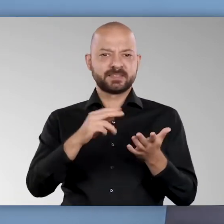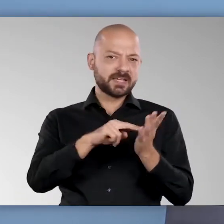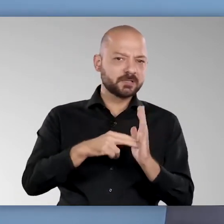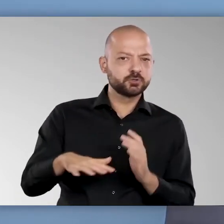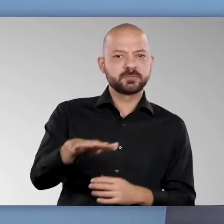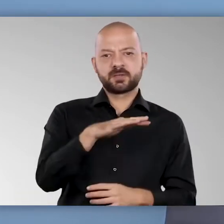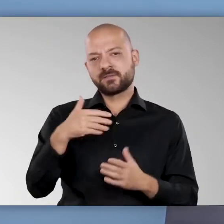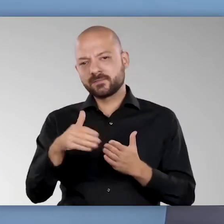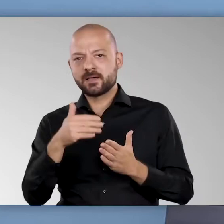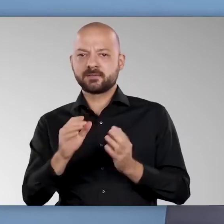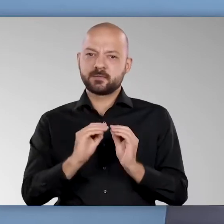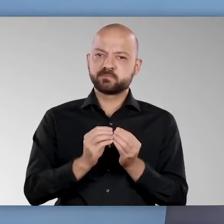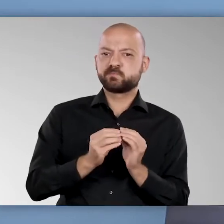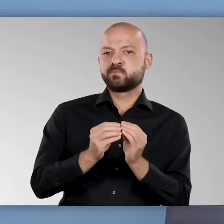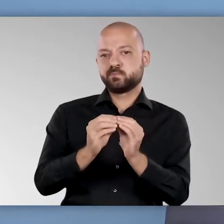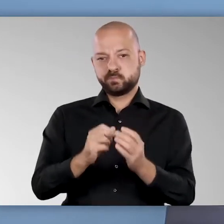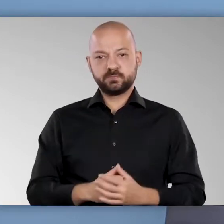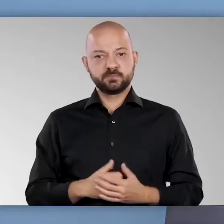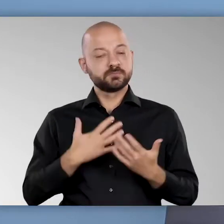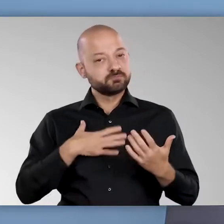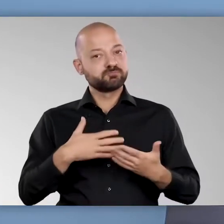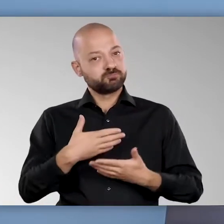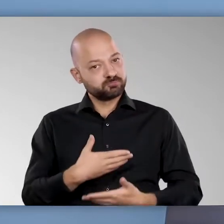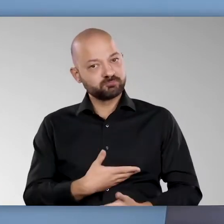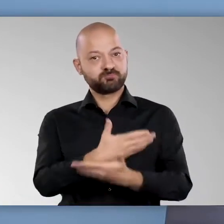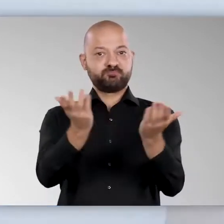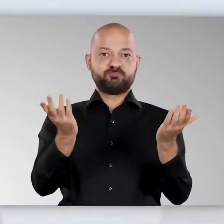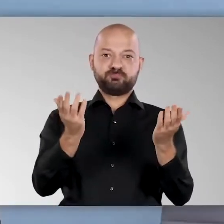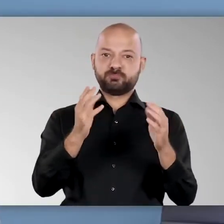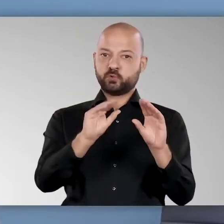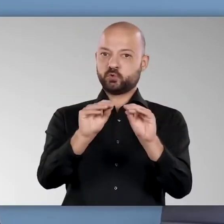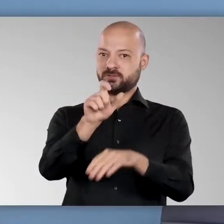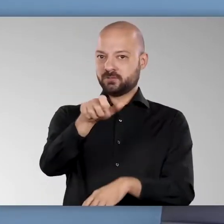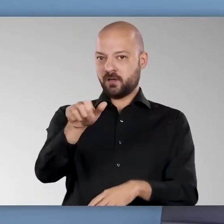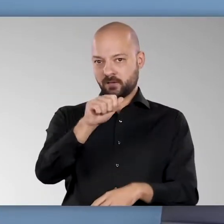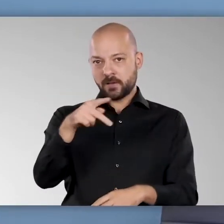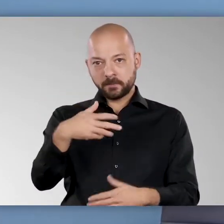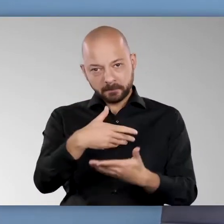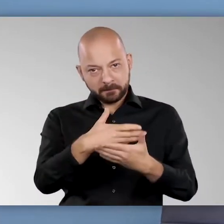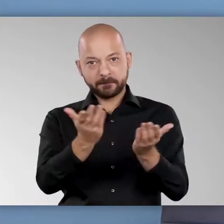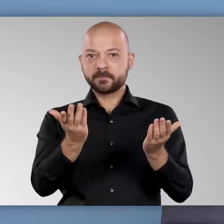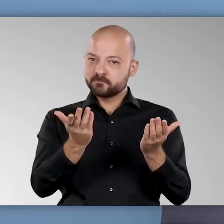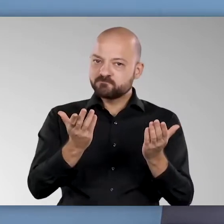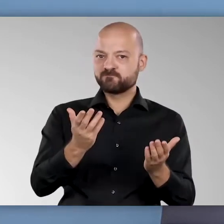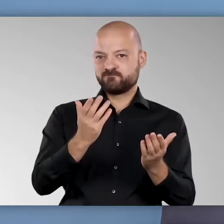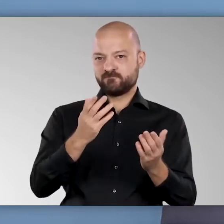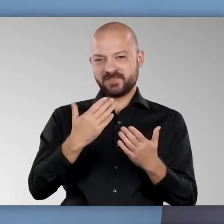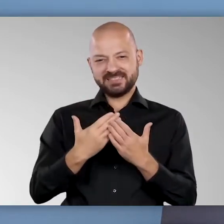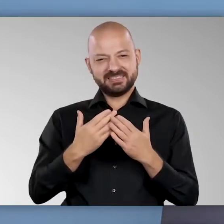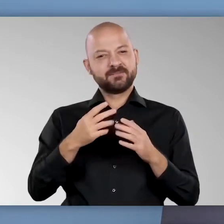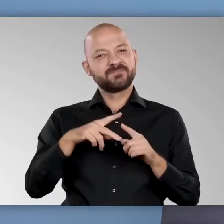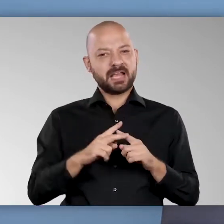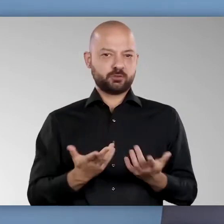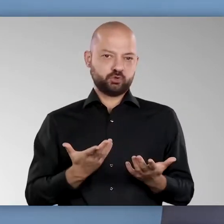Tagesbetrieb oder auch ganz praktisch technisch. Und daran wird weitergearbeitet. Ich möchte einfach alle App-Nutzerinnen und Nutzer aufrufen,